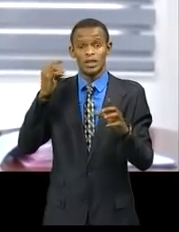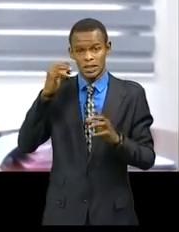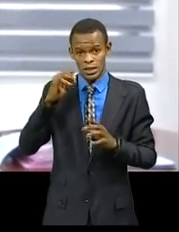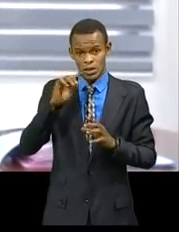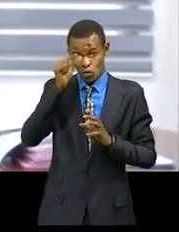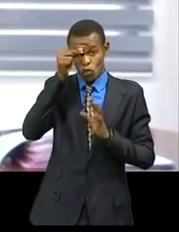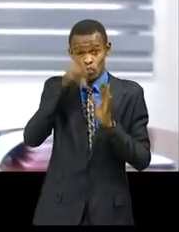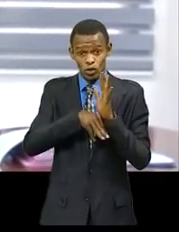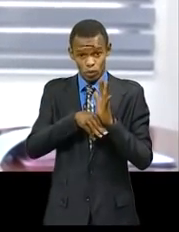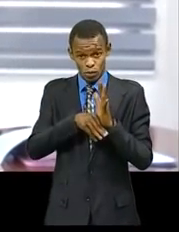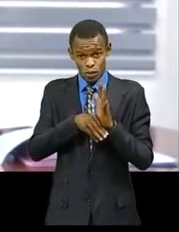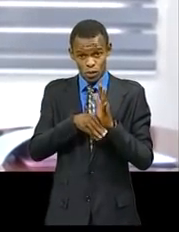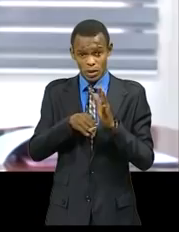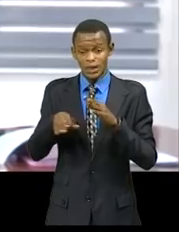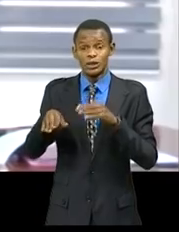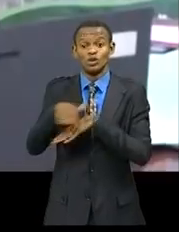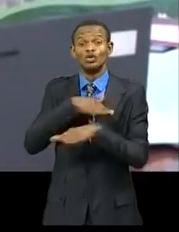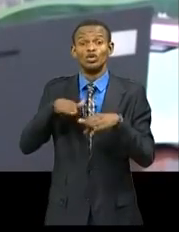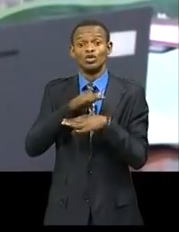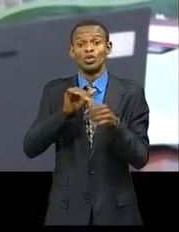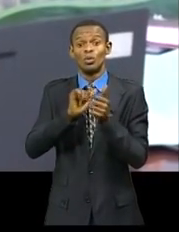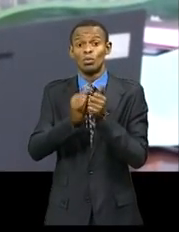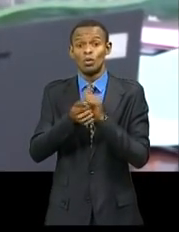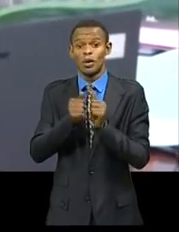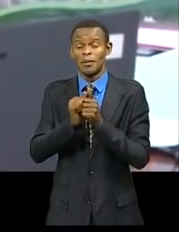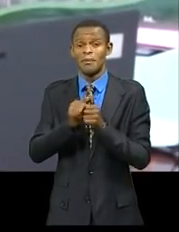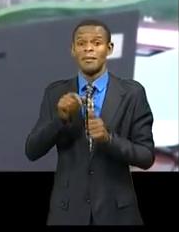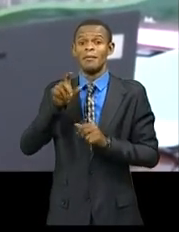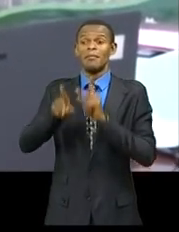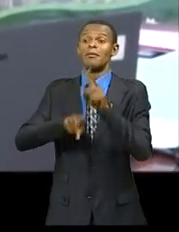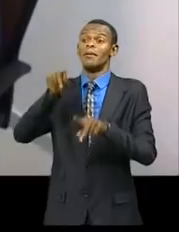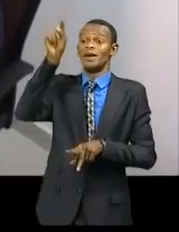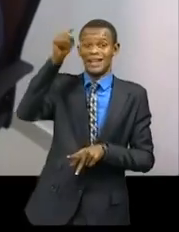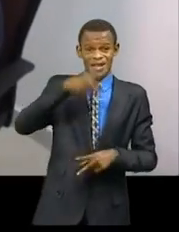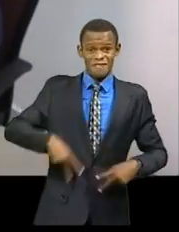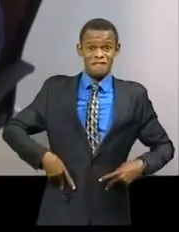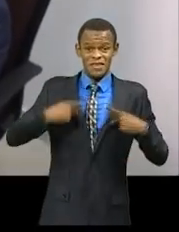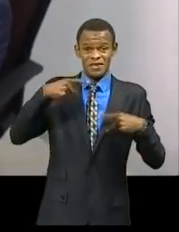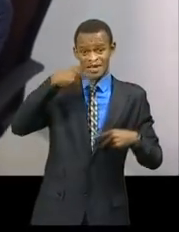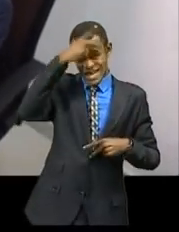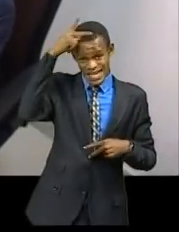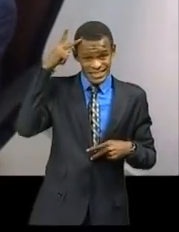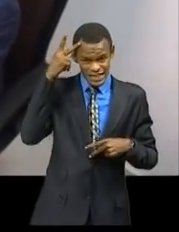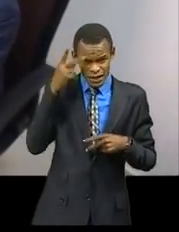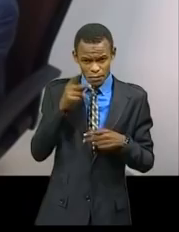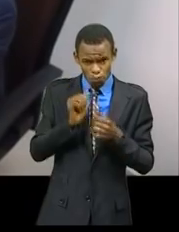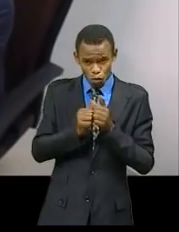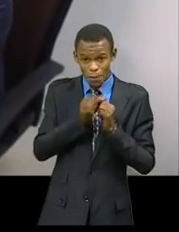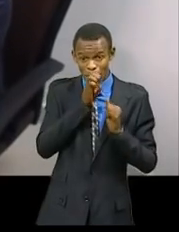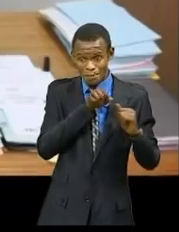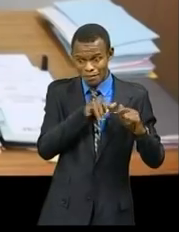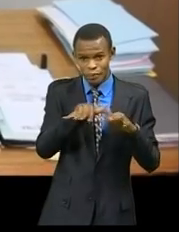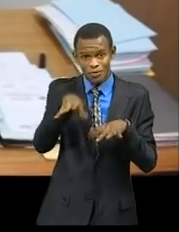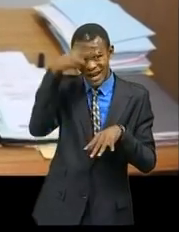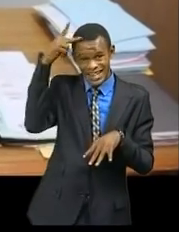consécutivement à la situation que connaissent nos compatriotes du Kassai autour de rivières Chicapa et Kassai. Ici,